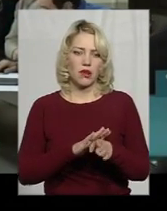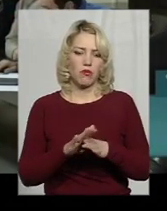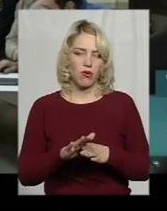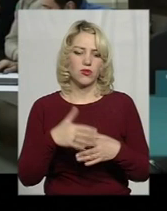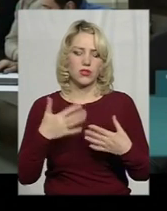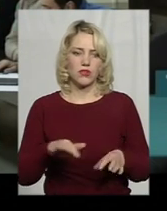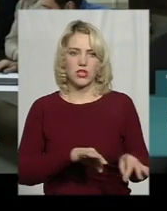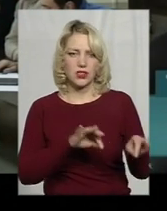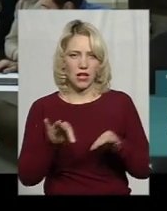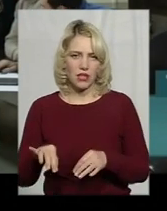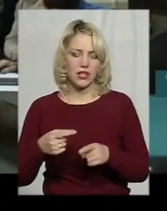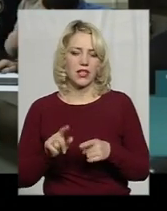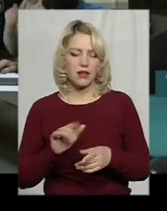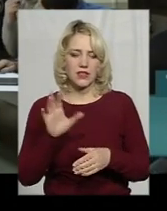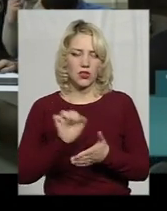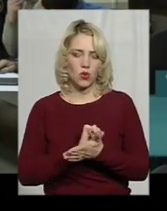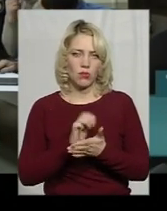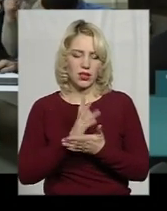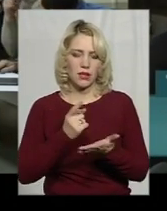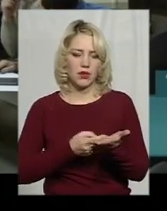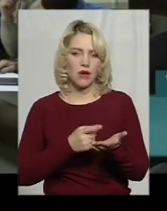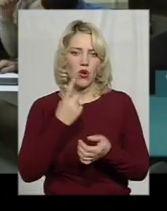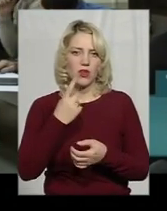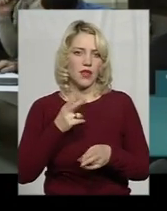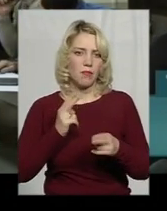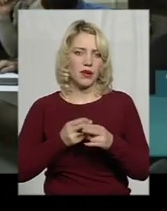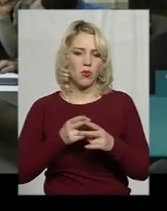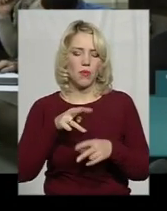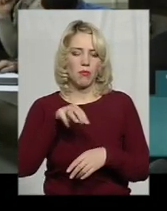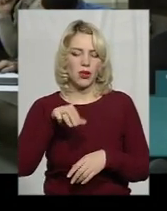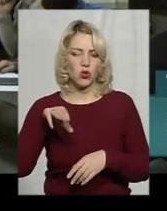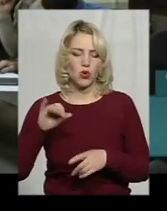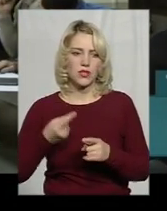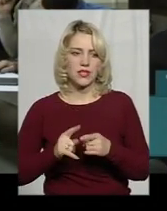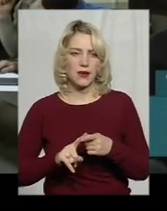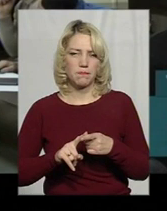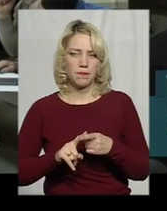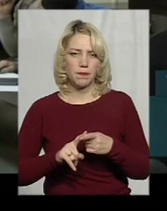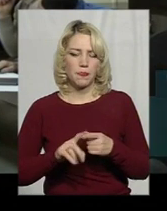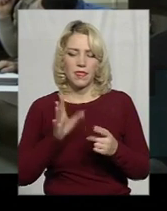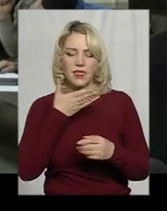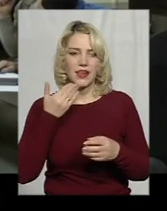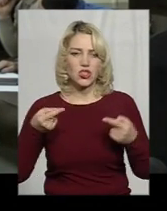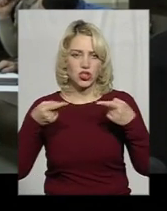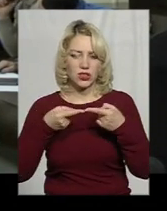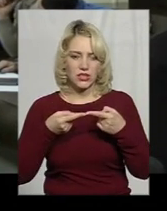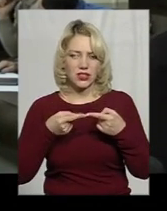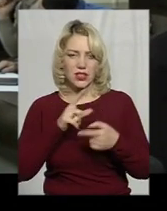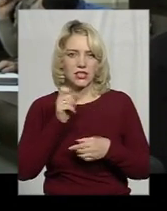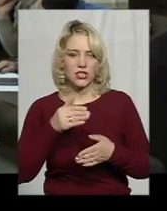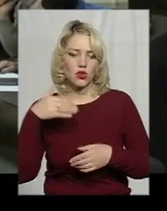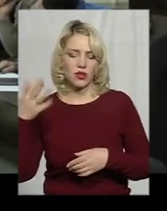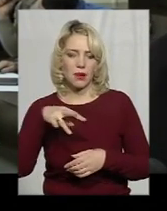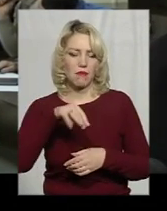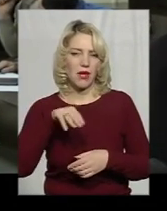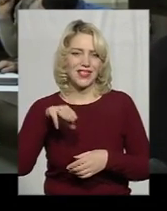загнана, має всі документи, все як підтверджує. Поки що тільки одна перепона в розмитненні – це нечіткість зі сторони митниці.